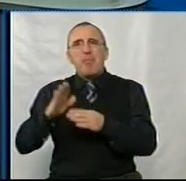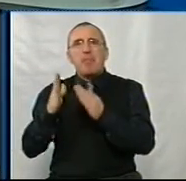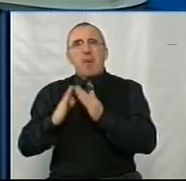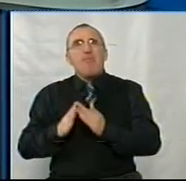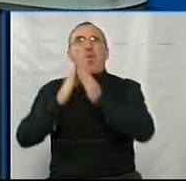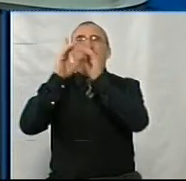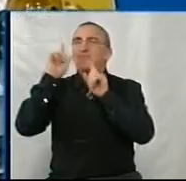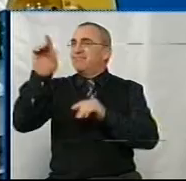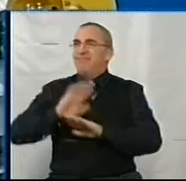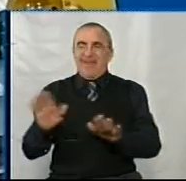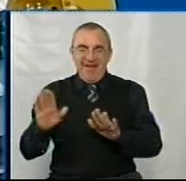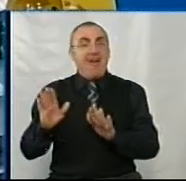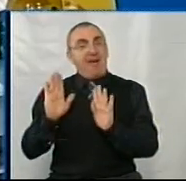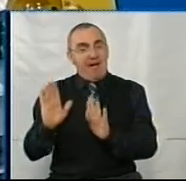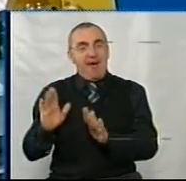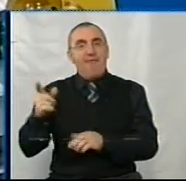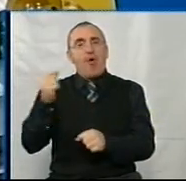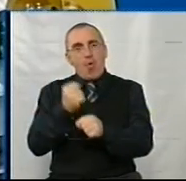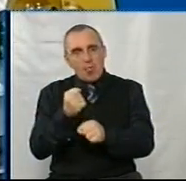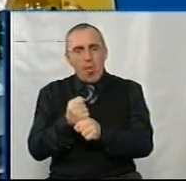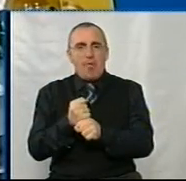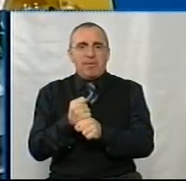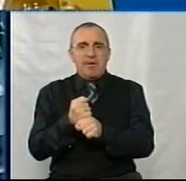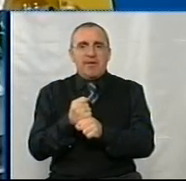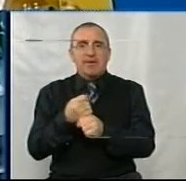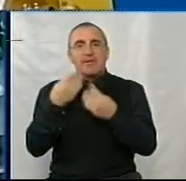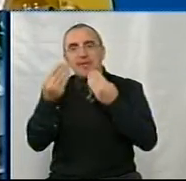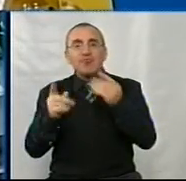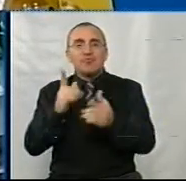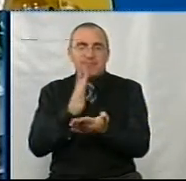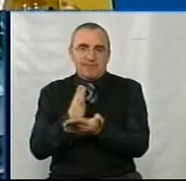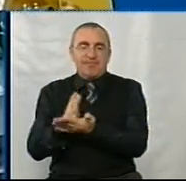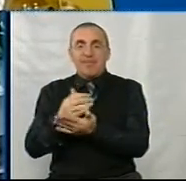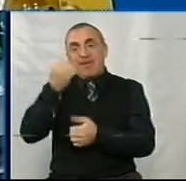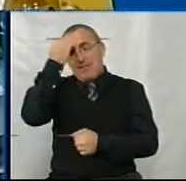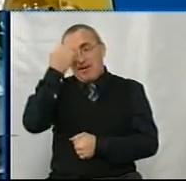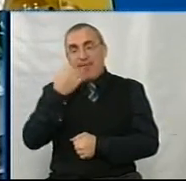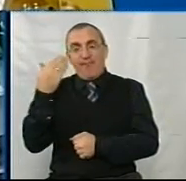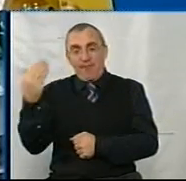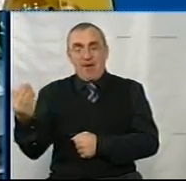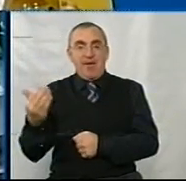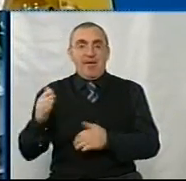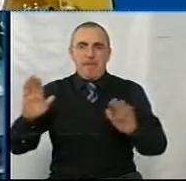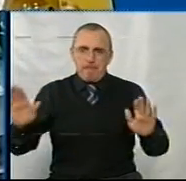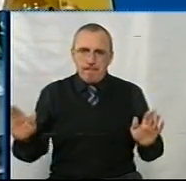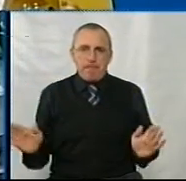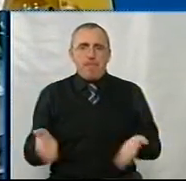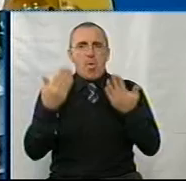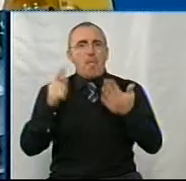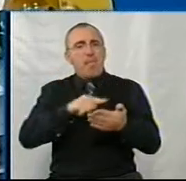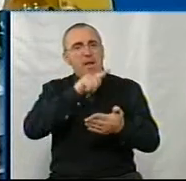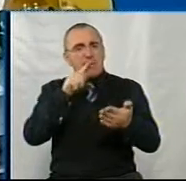космос, но ви то звено, яке даєте. Ну і вам задячу, що ви так от подимаєте питання